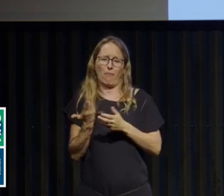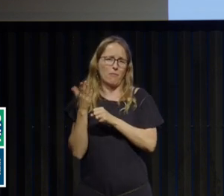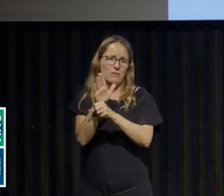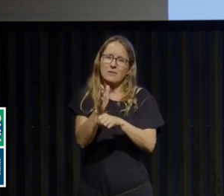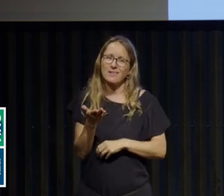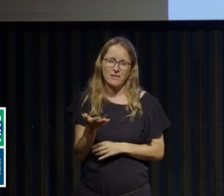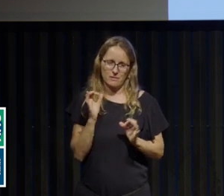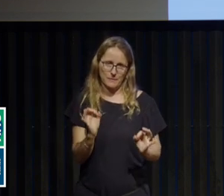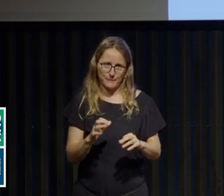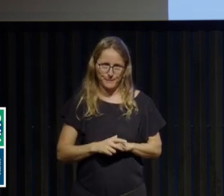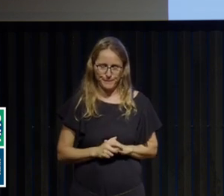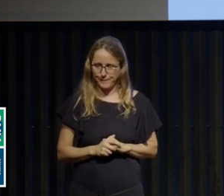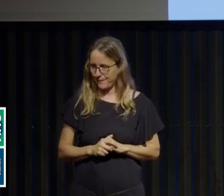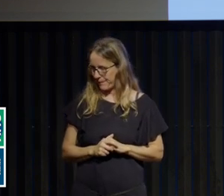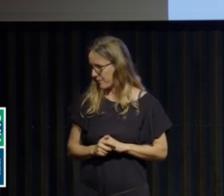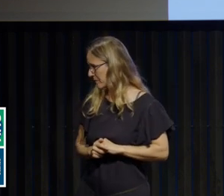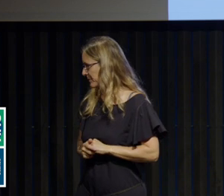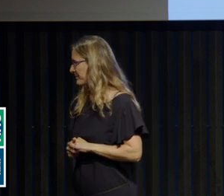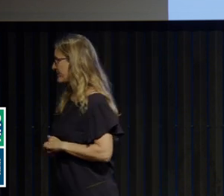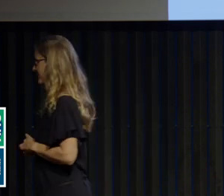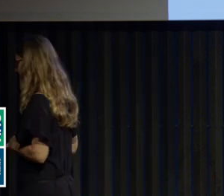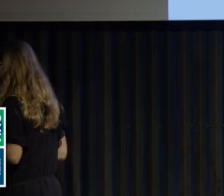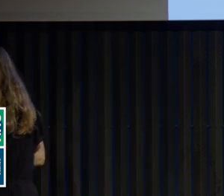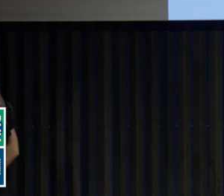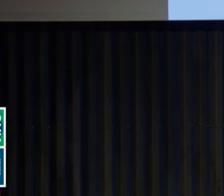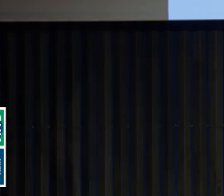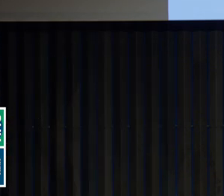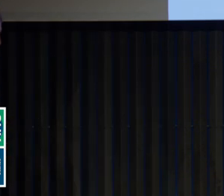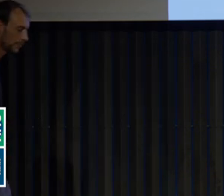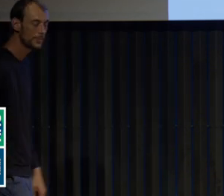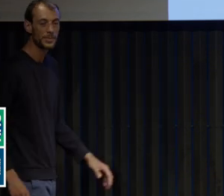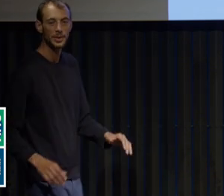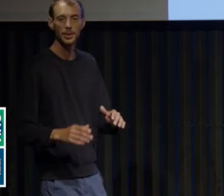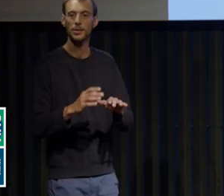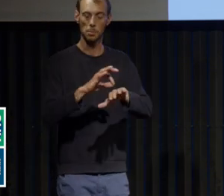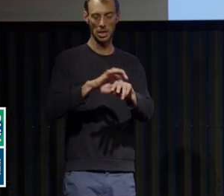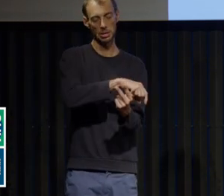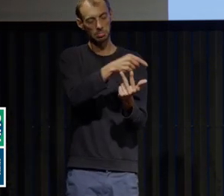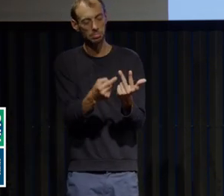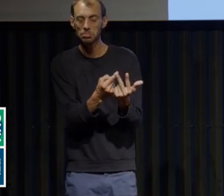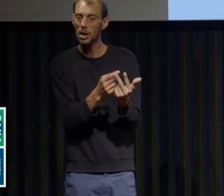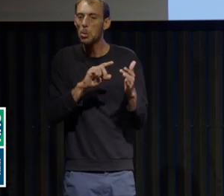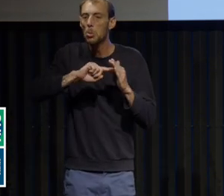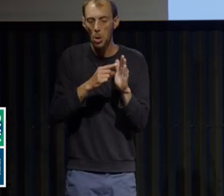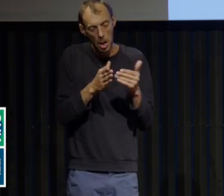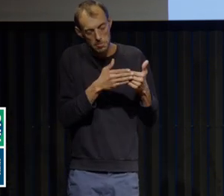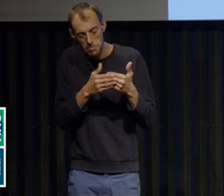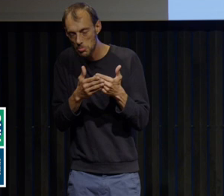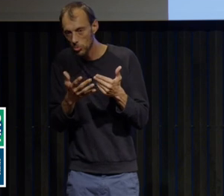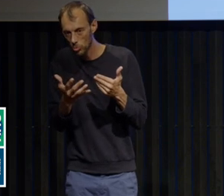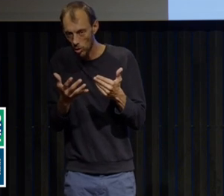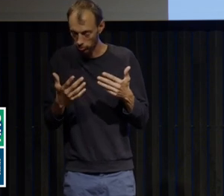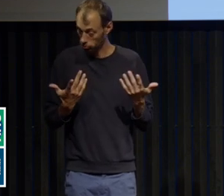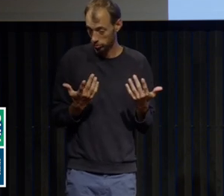avec ce qu'on peut attendre. Ce qu'elles ont en commun, ces maladies, c'est une insatisfaction corporelle et des conduites